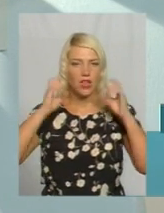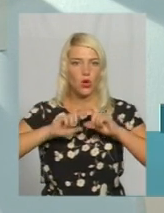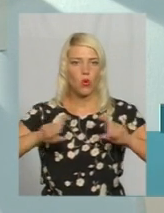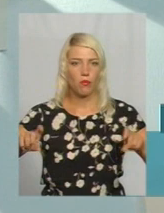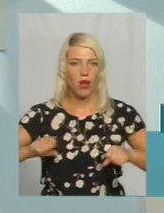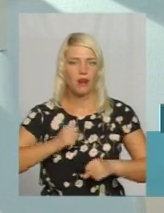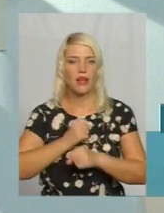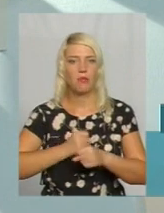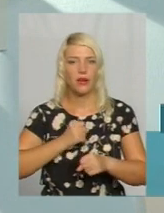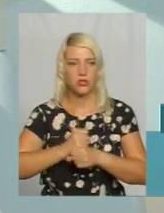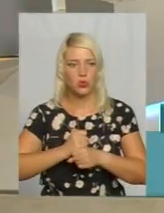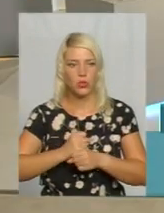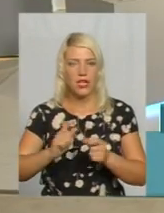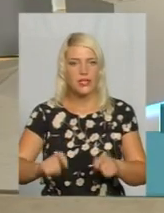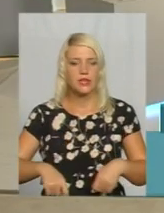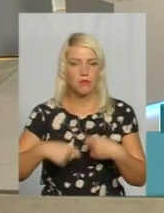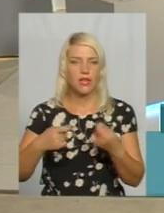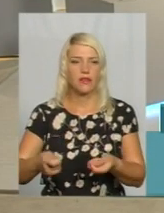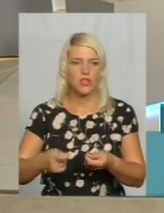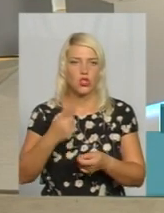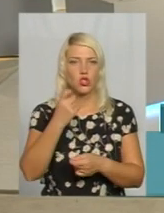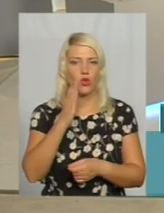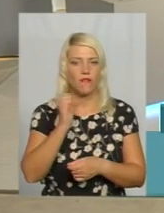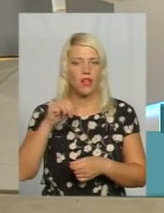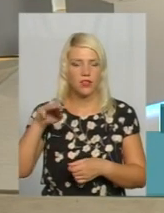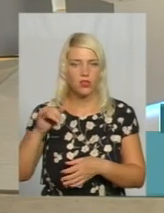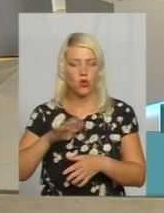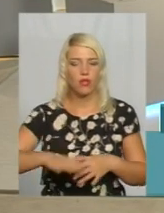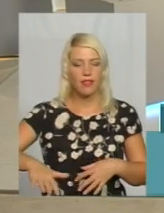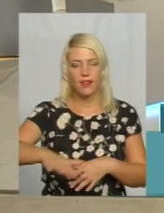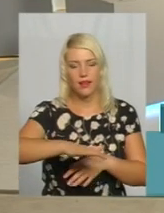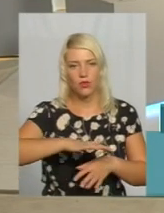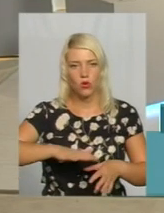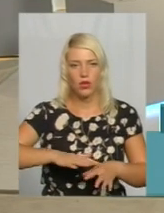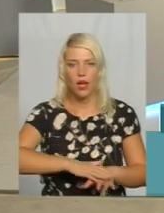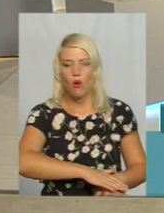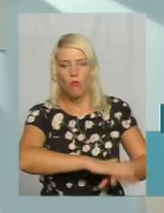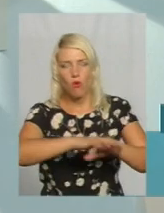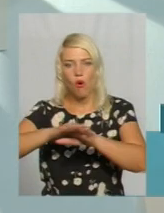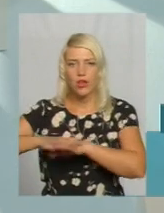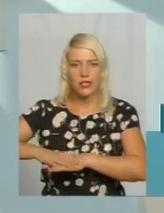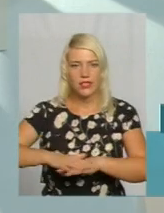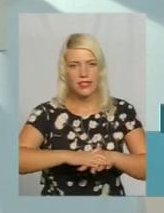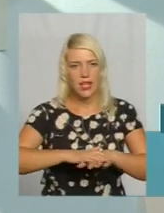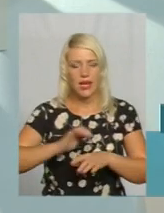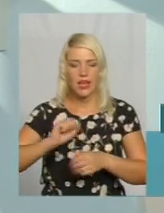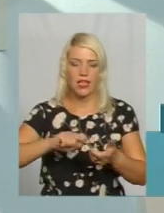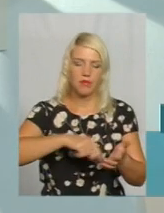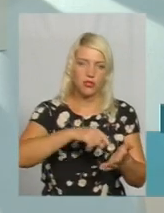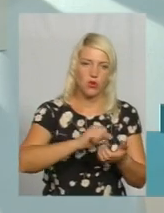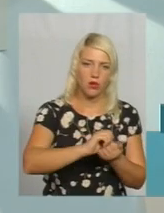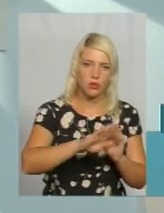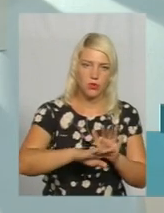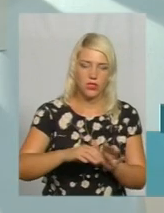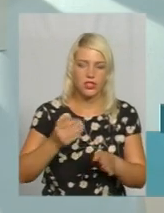з передавача 100 ватт, то територія покриття місто Кам'янець-Подільський і частина Кам'янець-Подільського